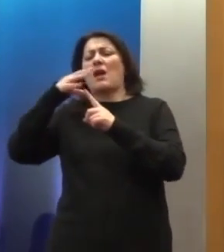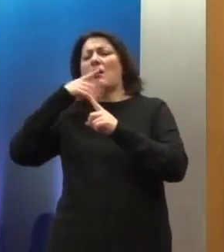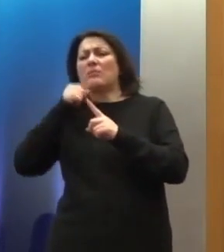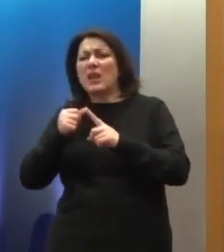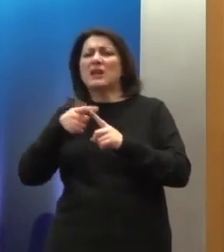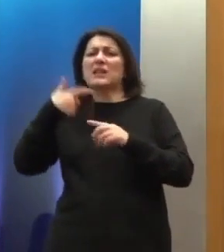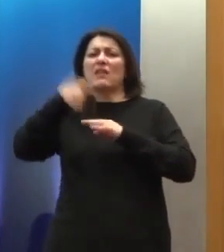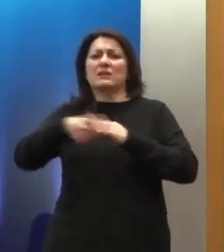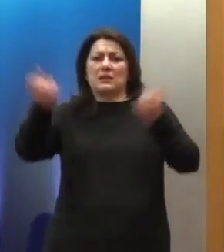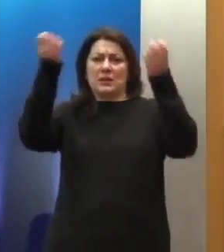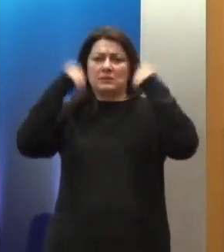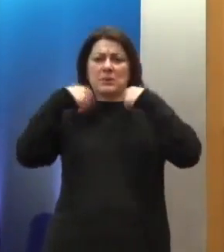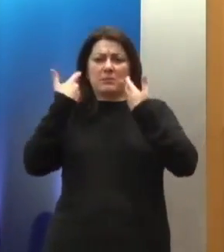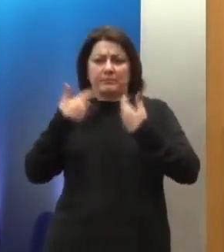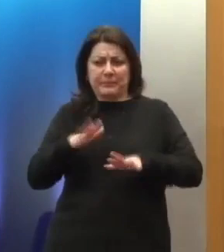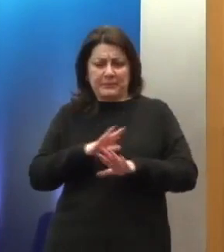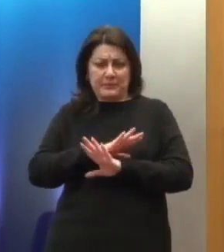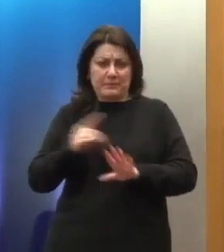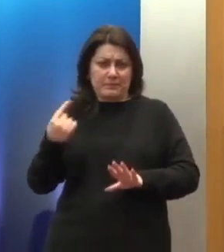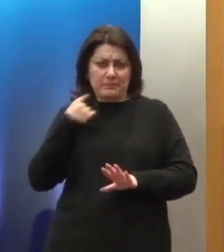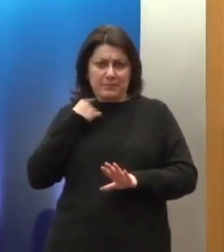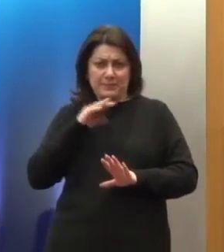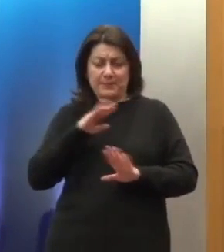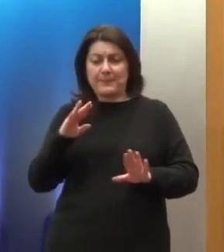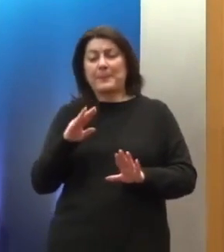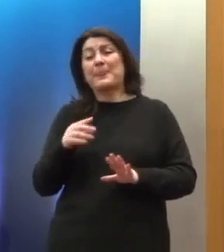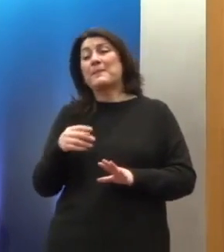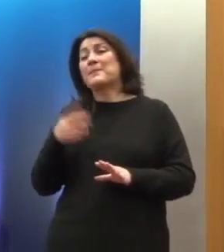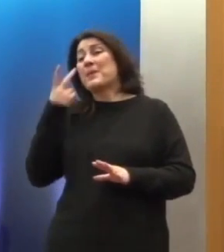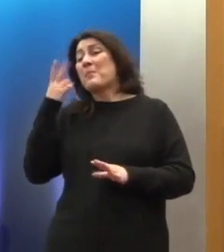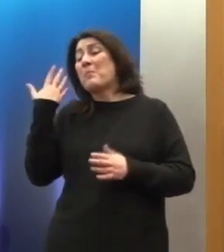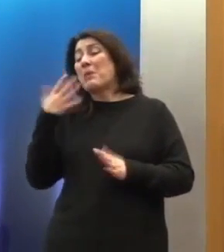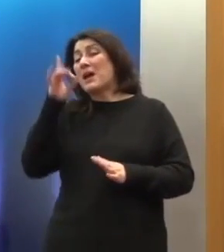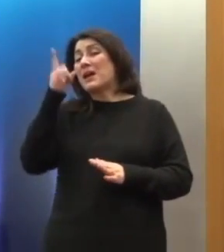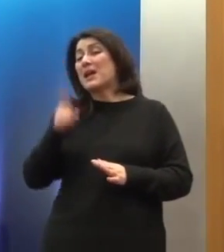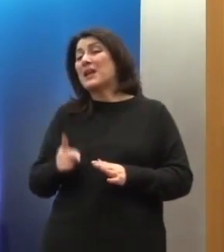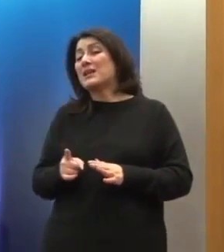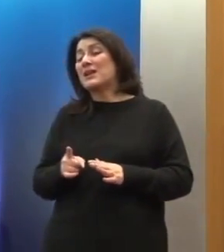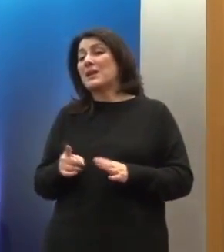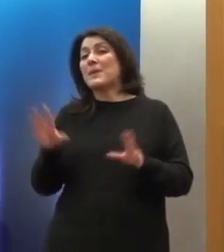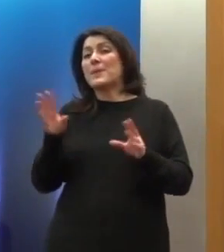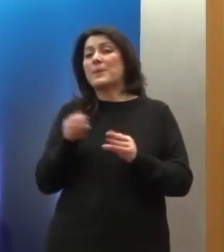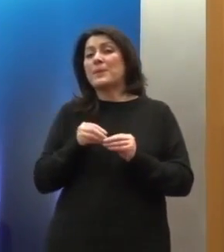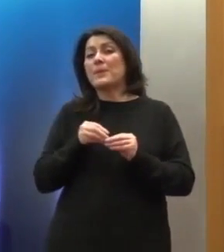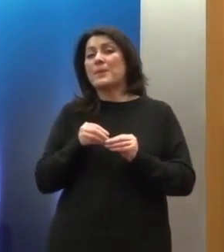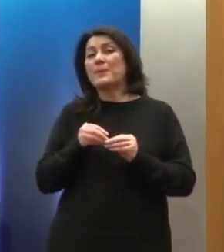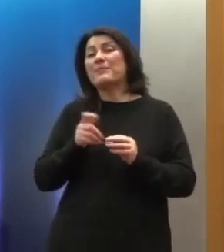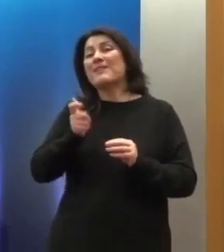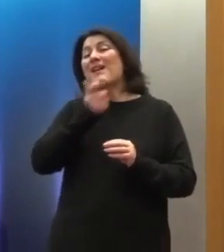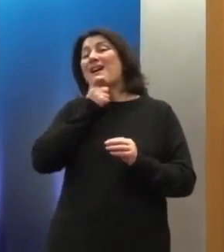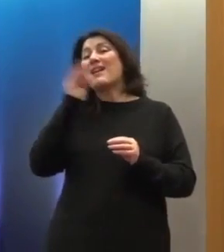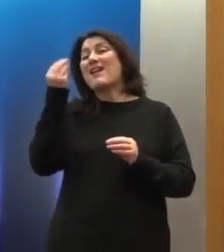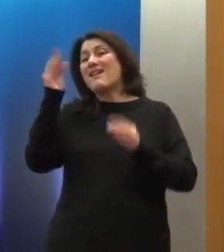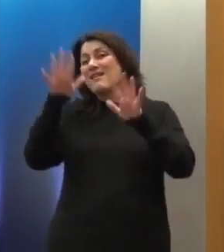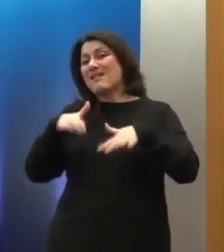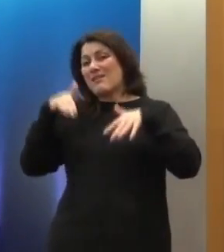Ενδεχόμενα και το Κοινοβούλιο, θα είδατε τη κριτική που ασκήθηκε ακόμα και στο Βρετανικό Κοινοβούλιο για